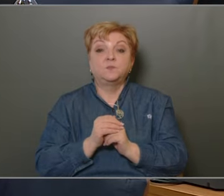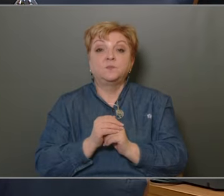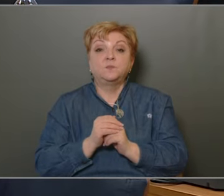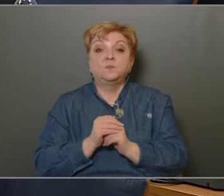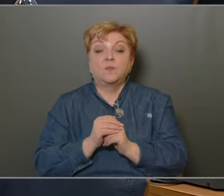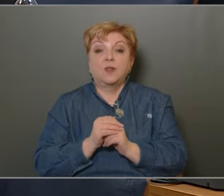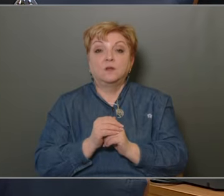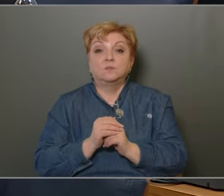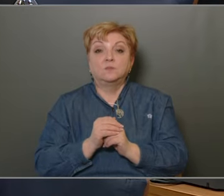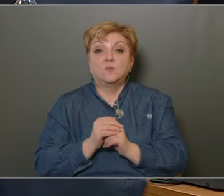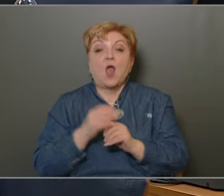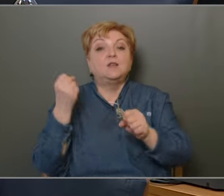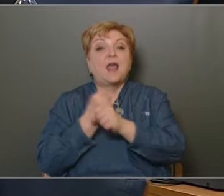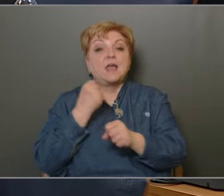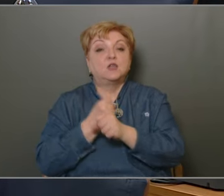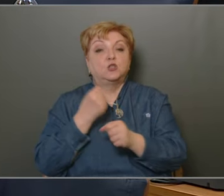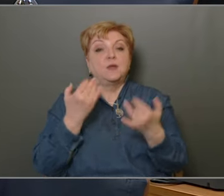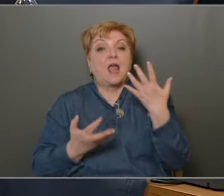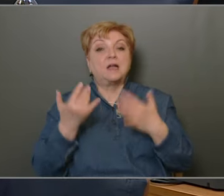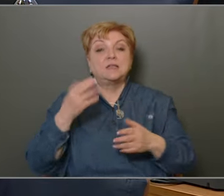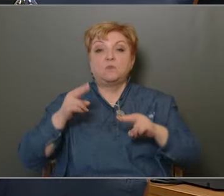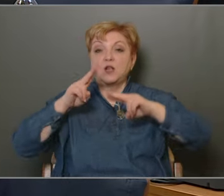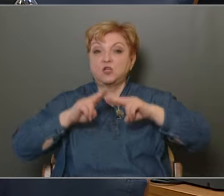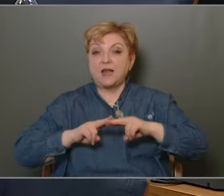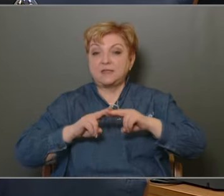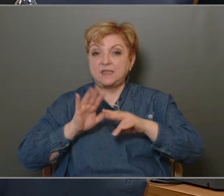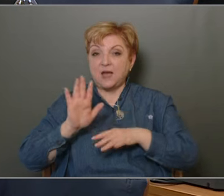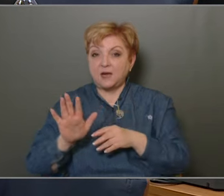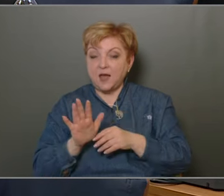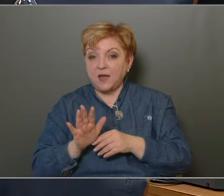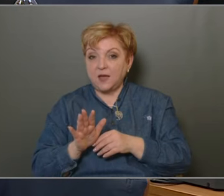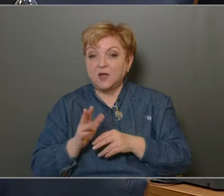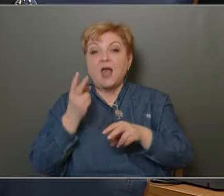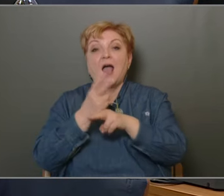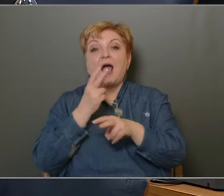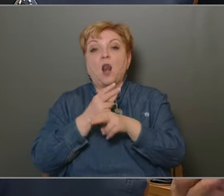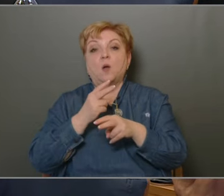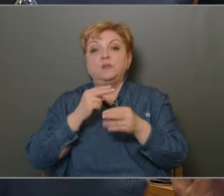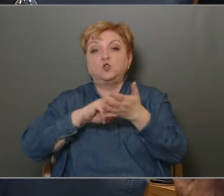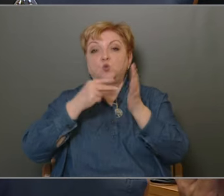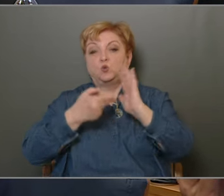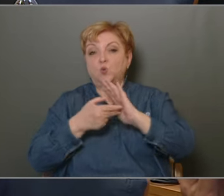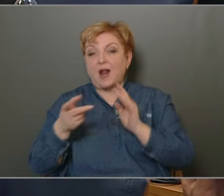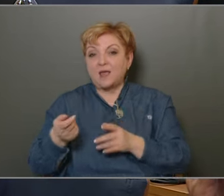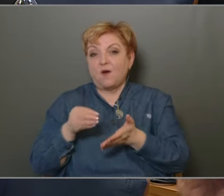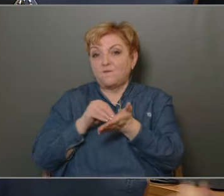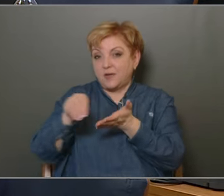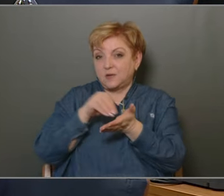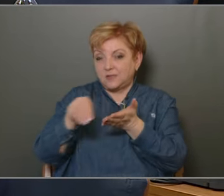teljesítményelszámolási rendszernek az állami struktúrája, tehát a